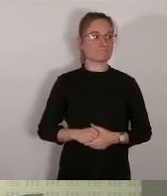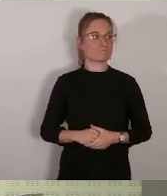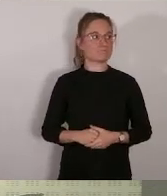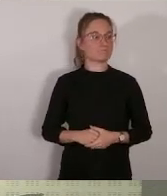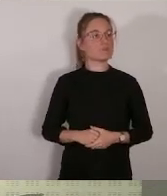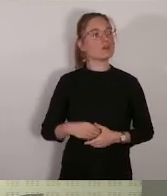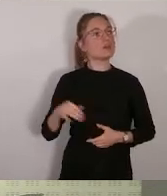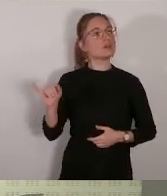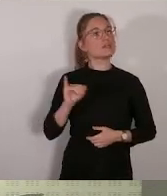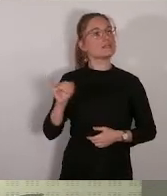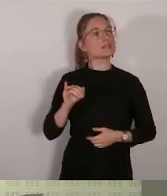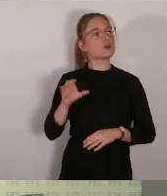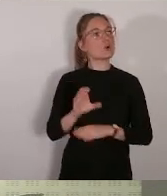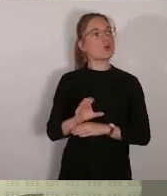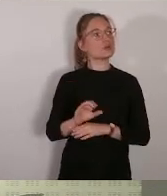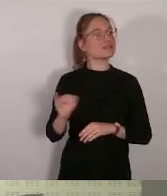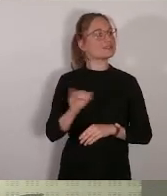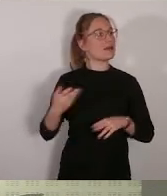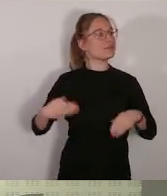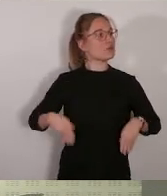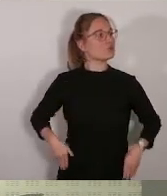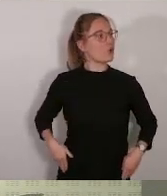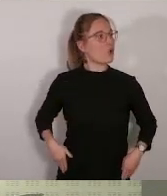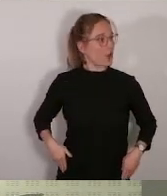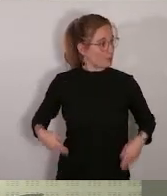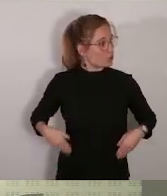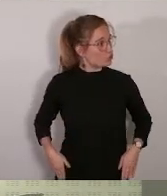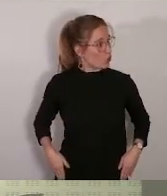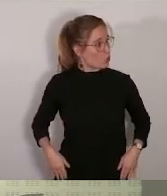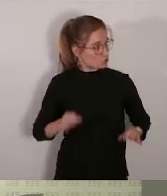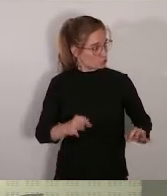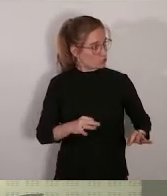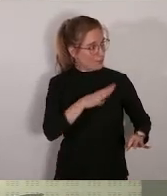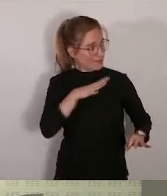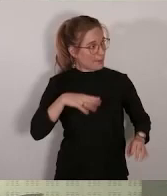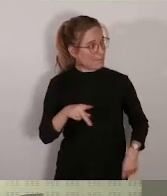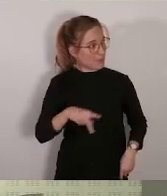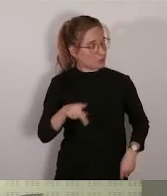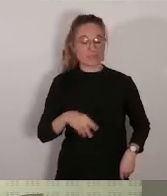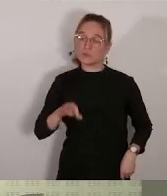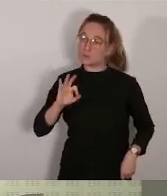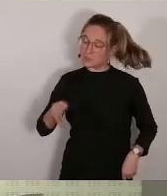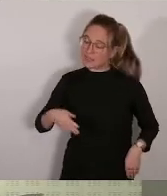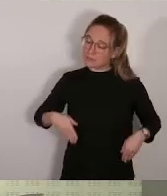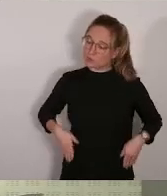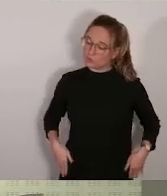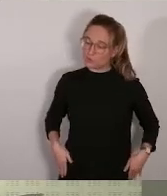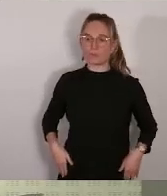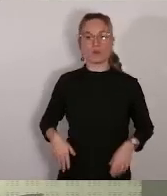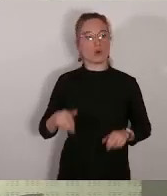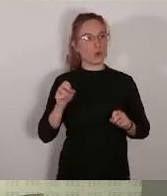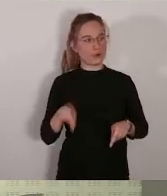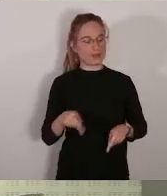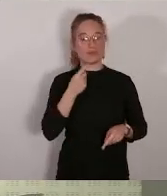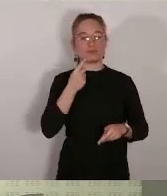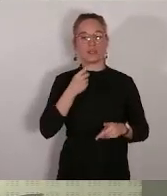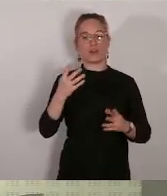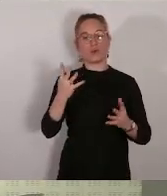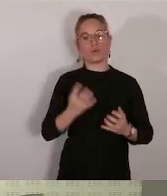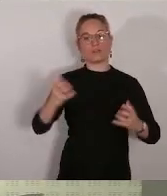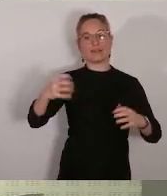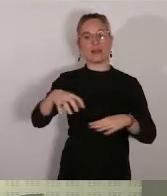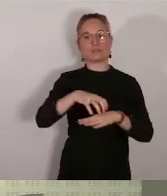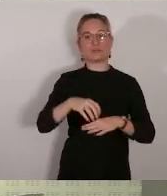abstention vous avez noté l'abstention madame Parodi c'est ça vous voyez et avis favorable du conseil d'arrondissement